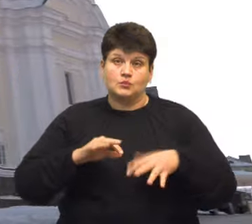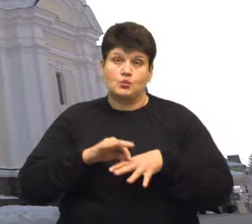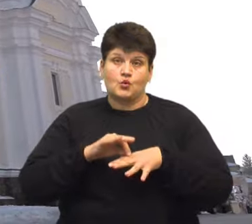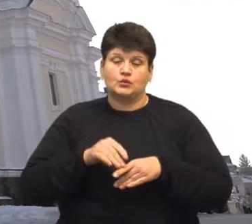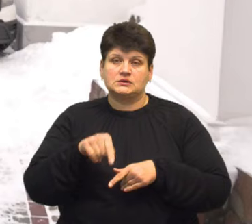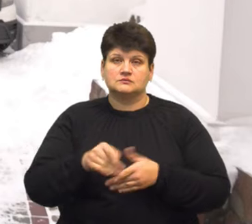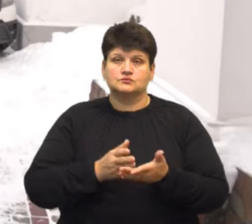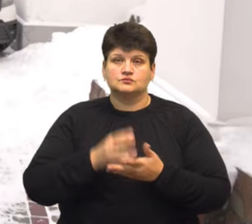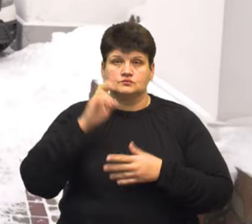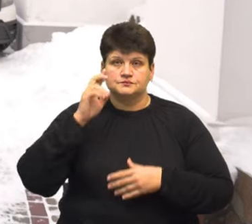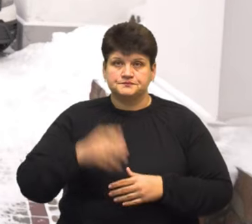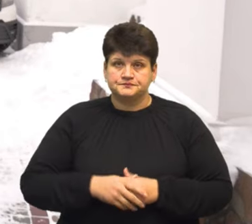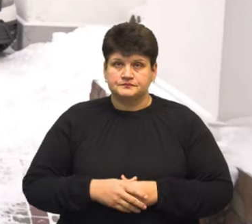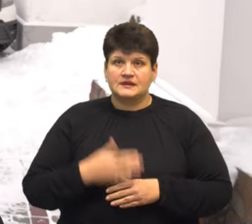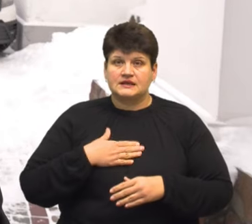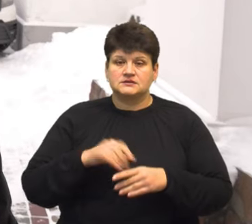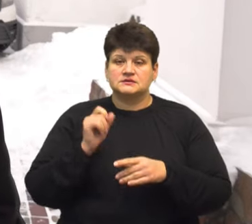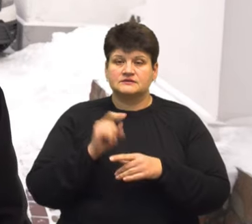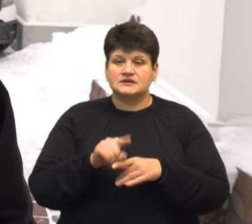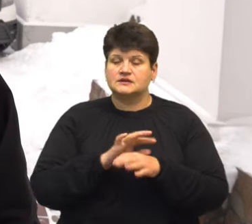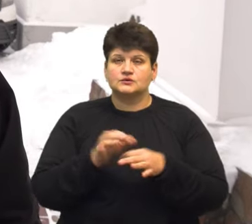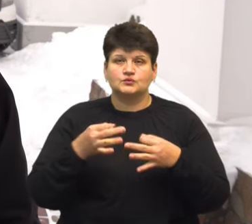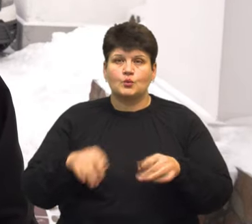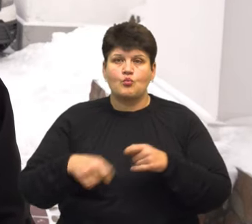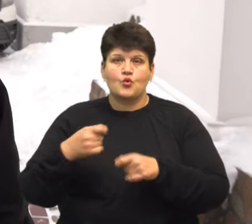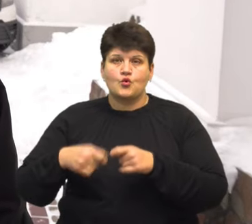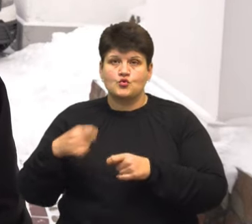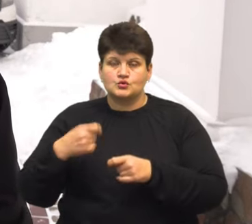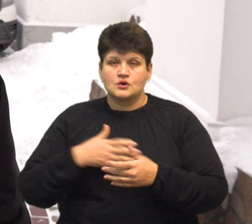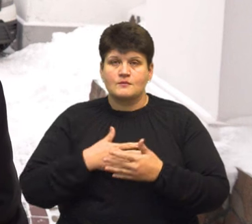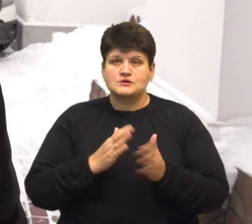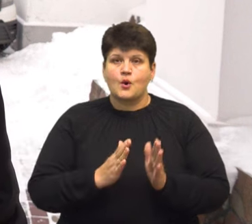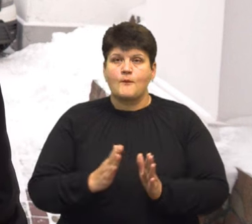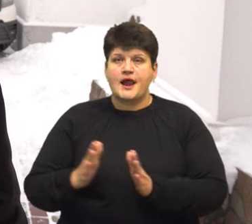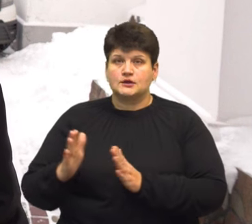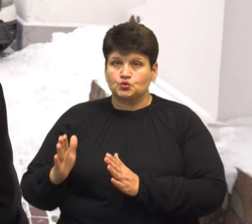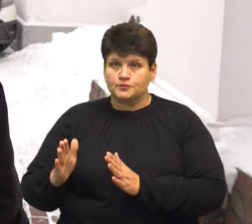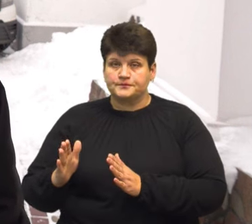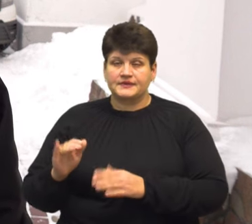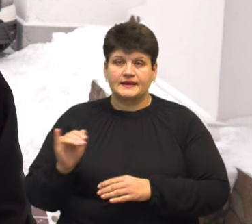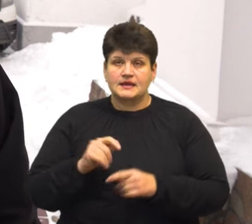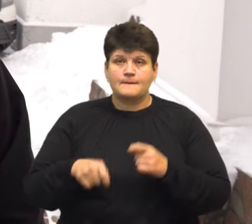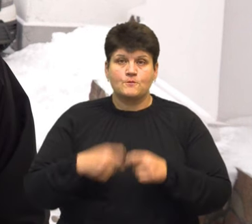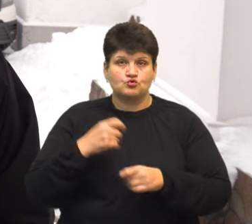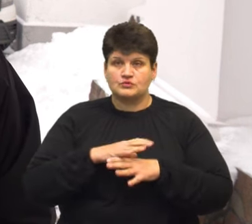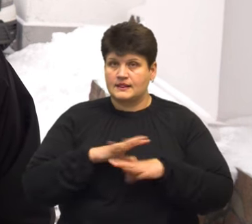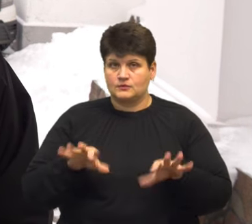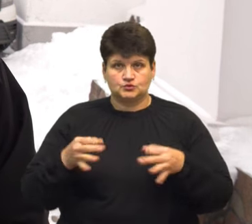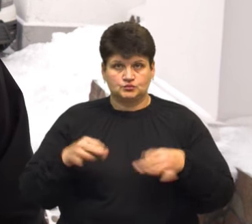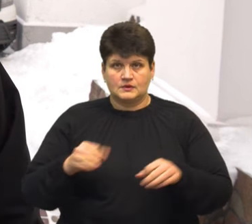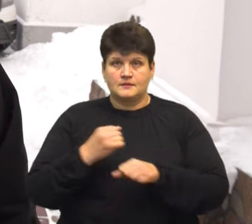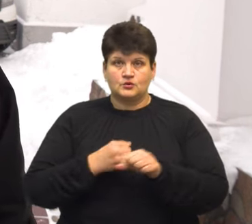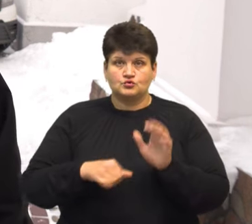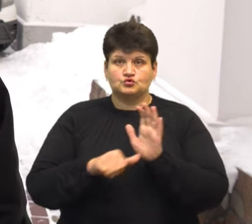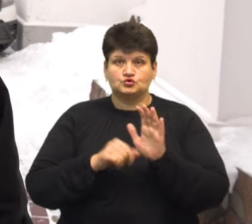богослужіння. Наша задача – не допустити порушень громадського порядку. Порушень не було допущено. Працюємо з 6